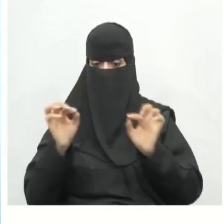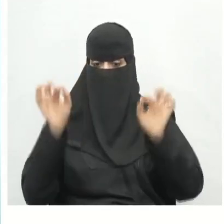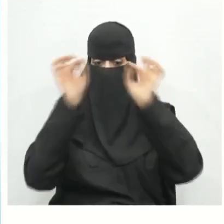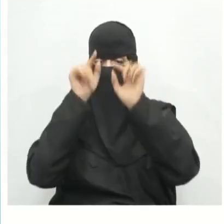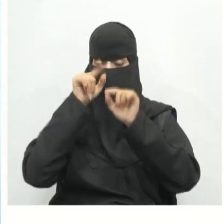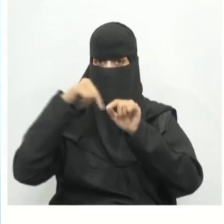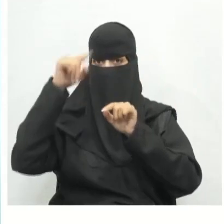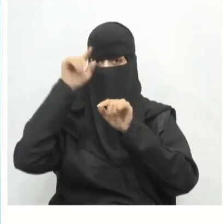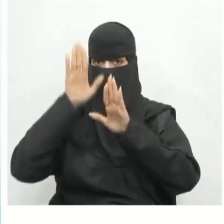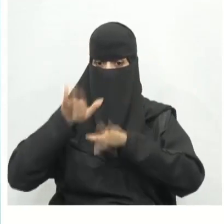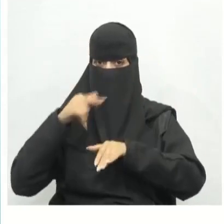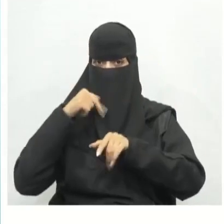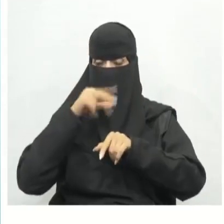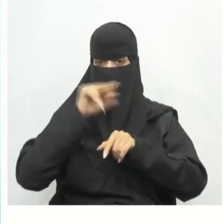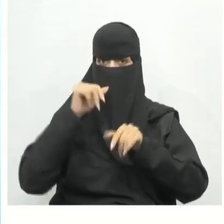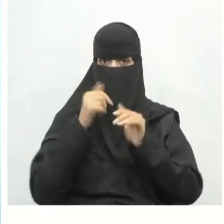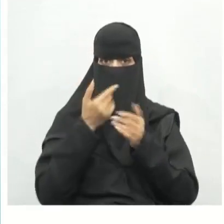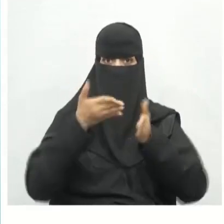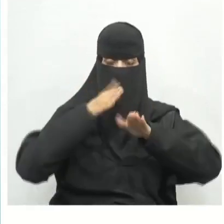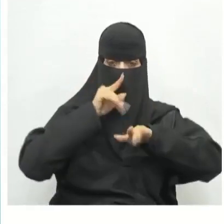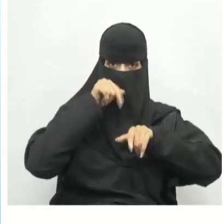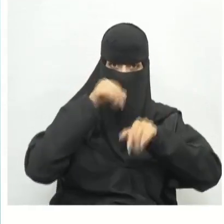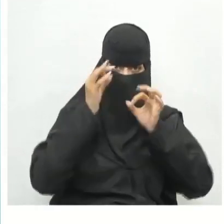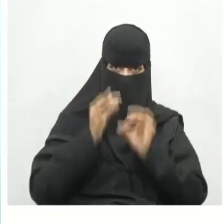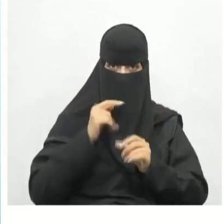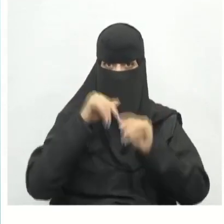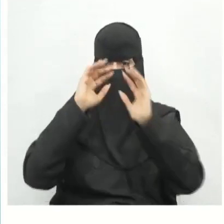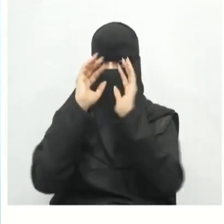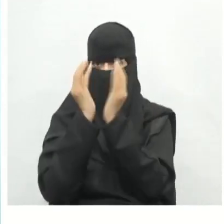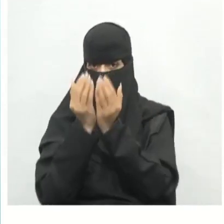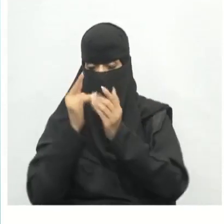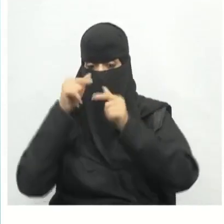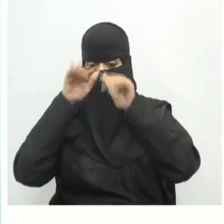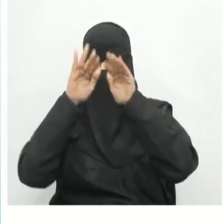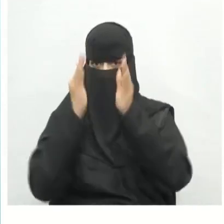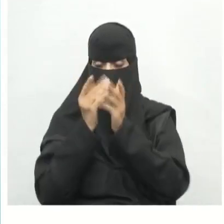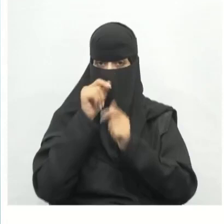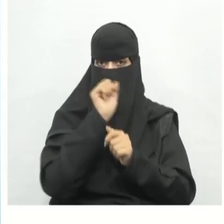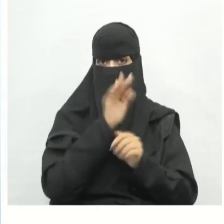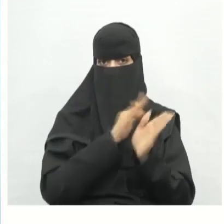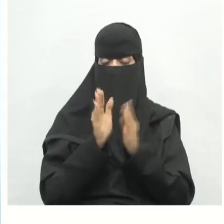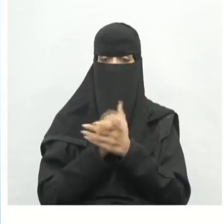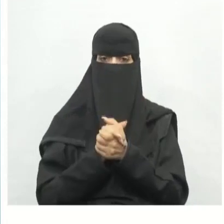توفر تمثيلا أكثر واقعية لمجسم أو هيكل معي